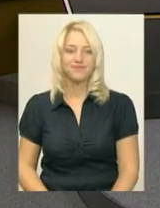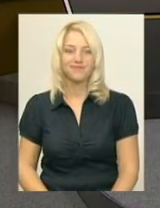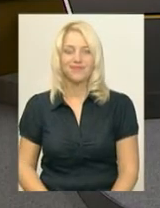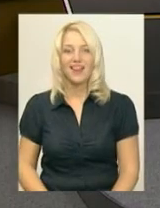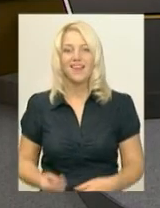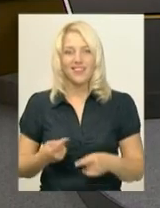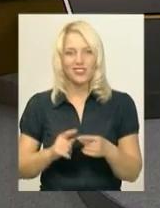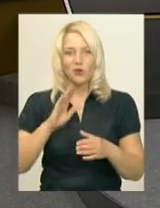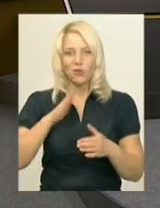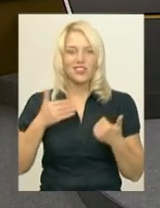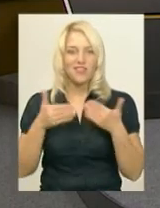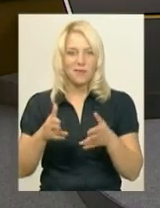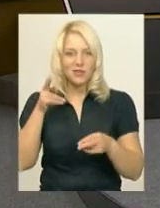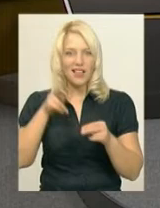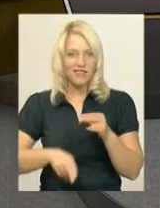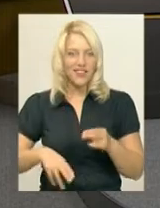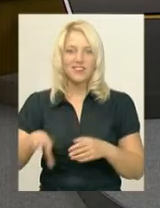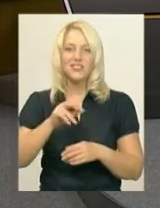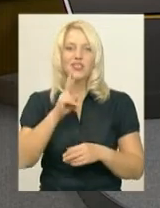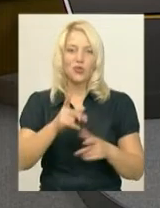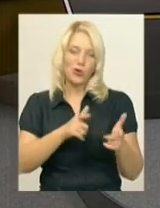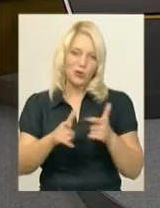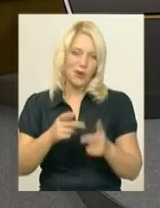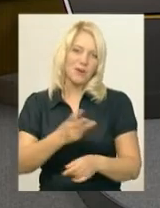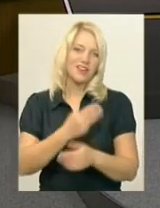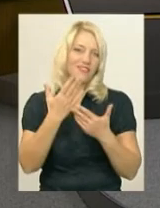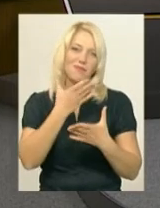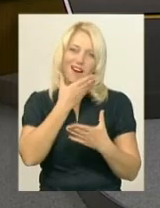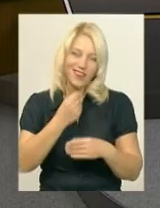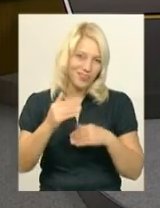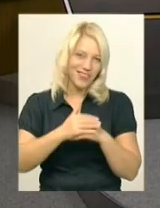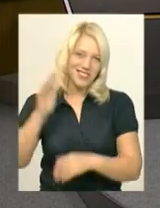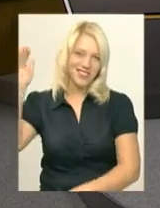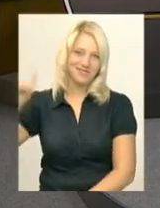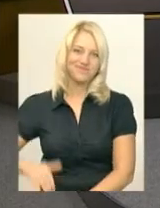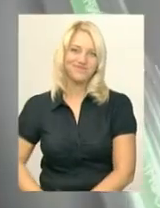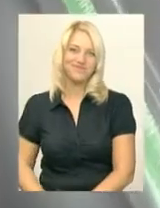На цьому наш випуск завершено. Всі, хто його готував, бажають вам гарного вечора.